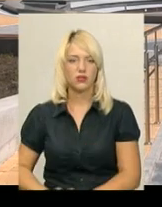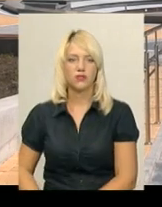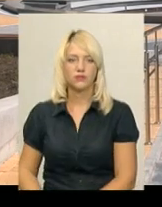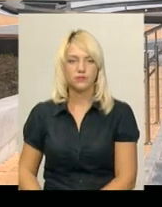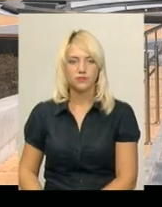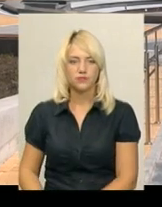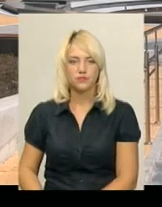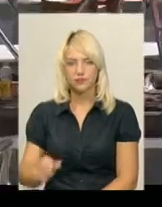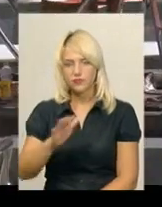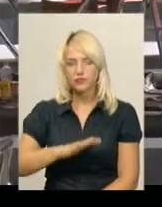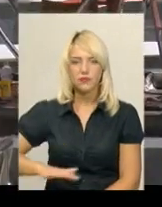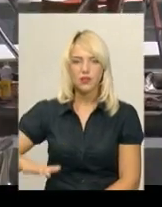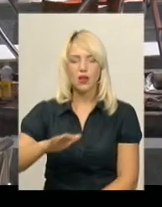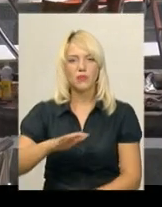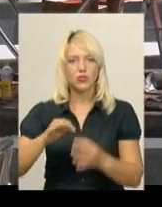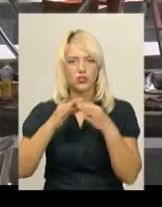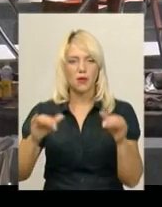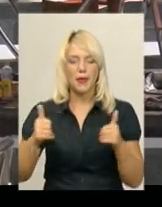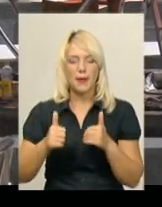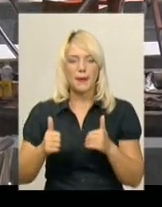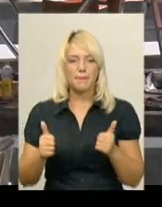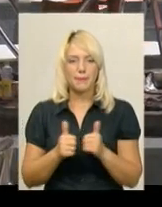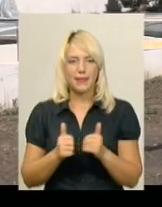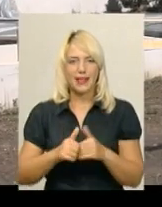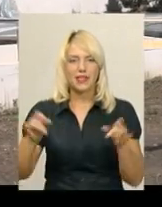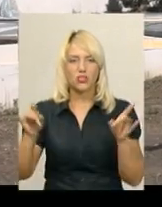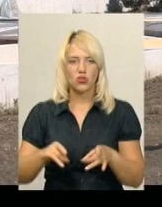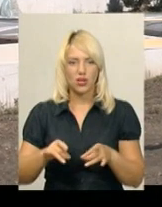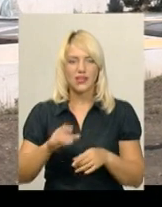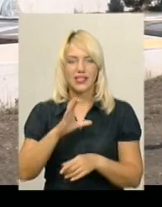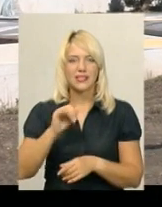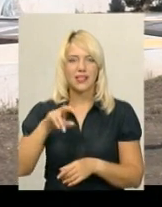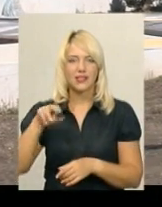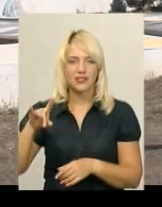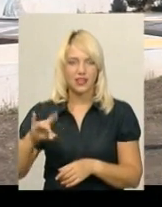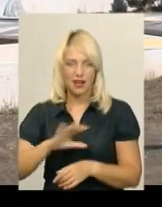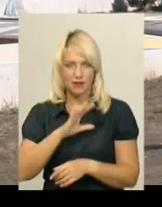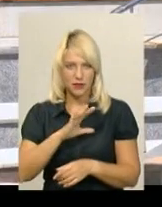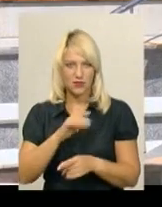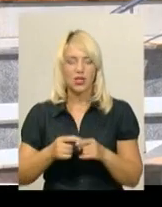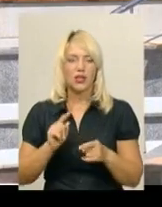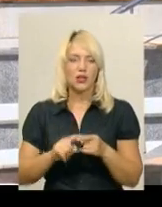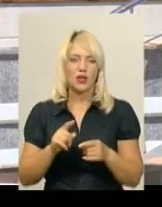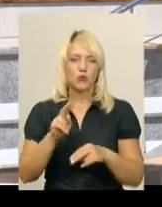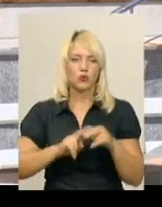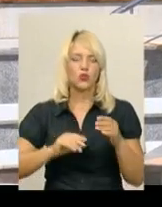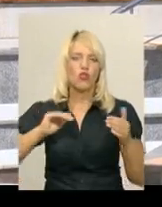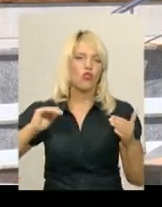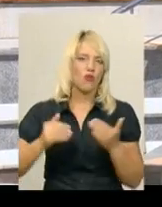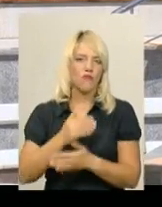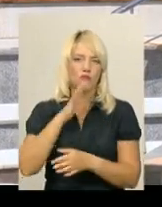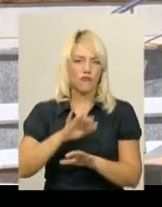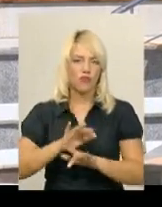На площі Свободи біля колишнього ресторану «Сілістра» будується новий сучасний фонтан. Начальник управління житлово-комунального господарства